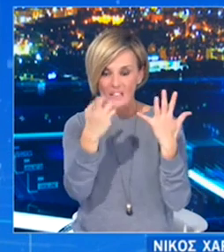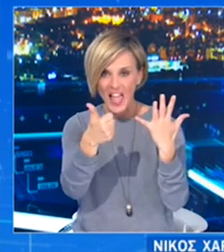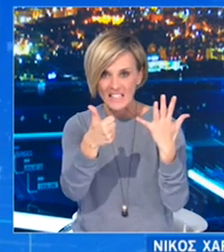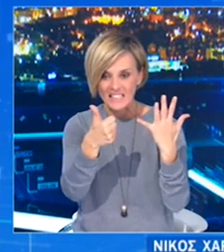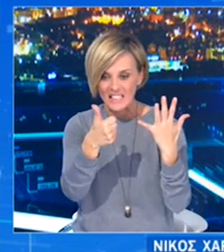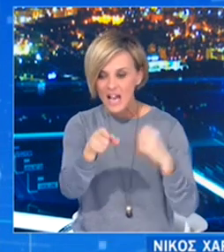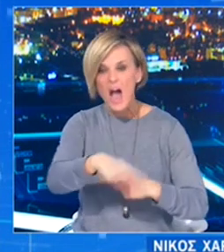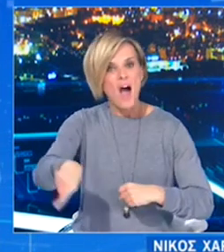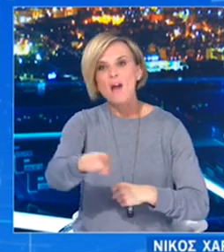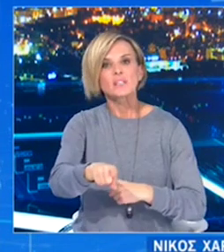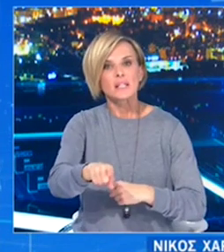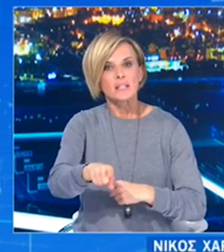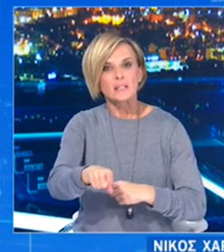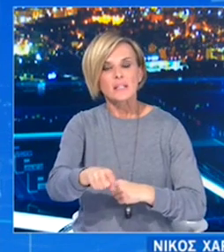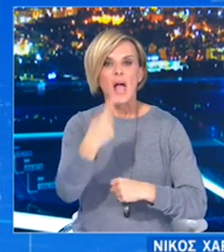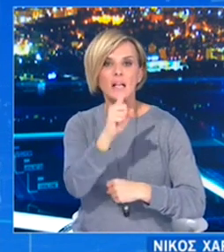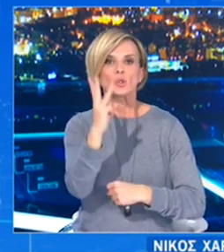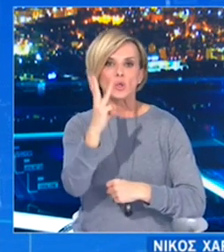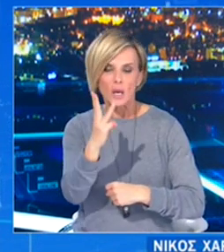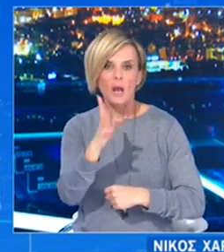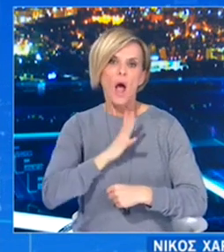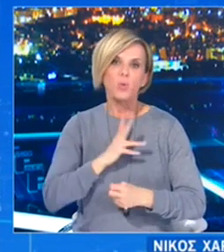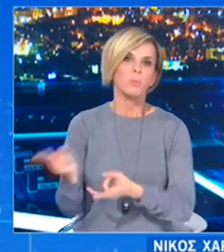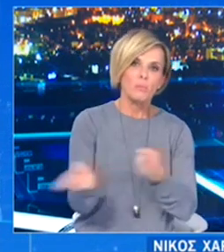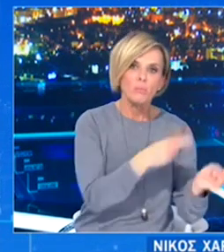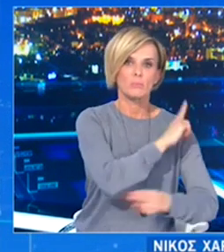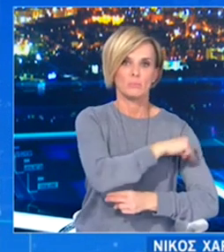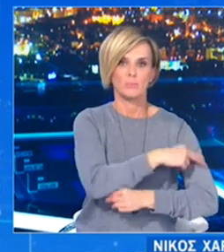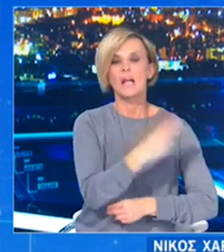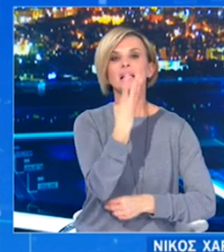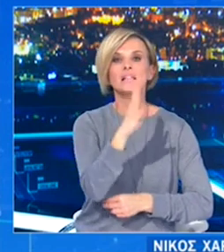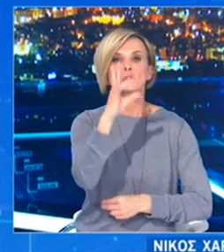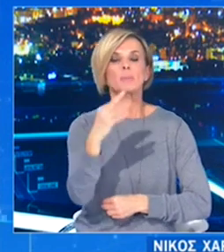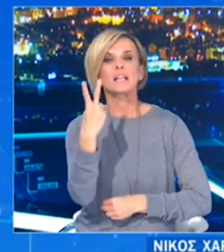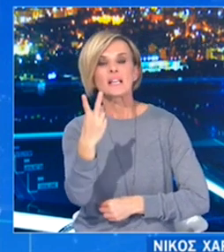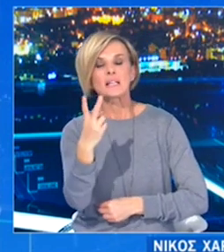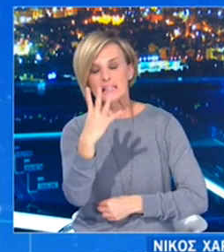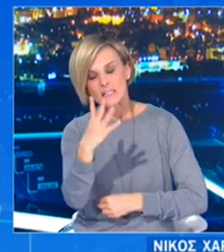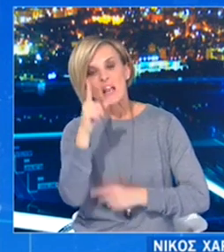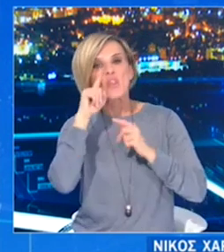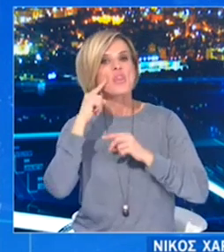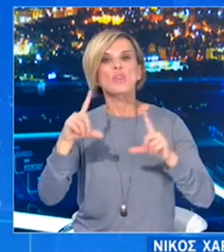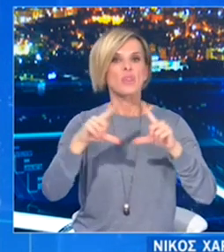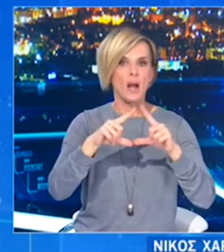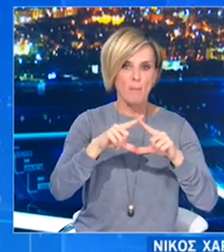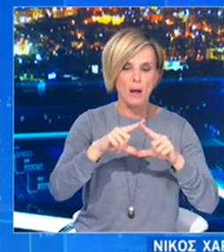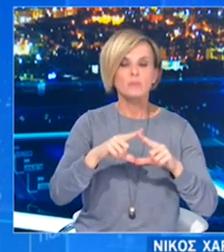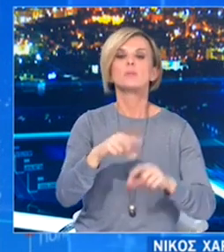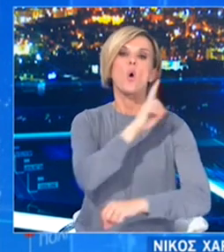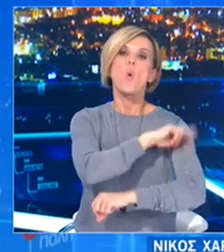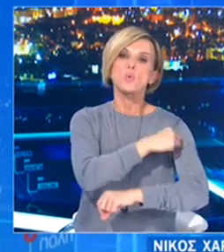Ημαθία, από τα οποία νοσηλεύονται τα 103, 454 κρούσματα στη Δράμα, από τα οποία νοσηλεύονται τα 83,